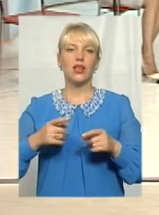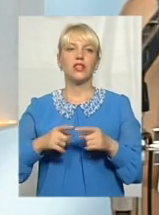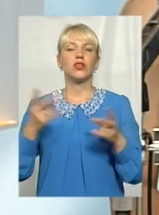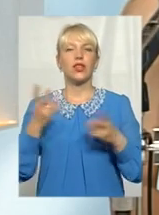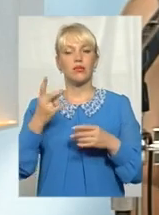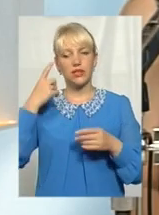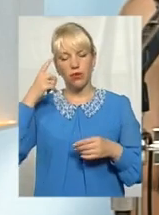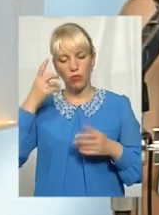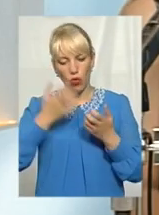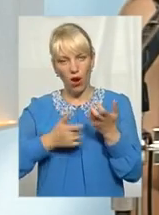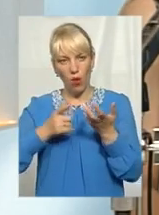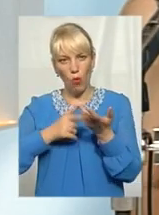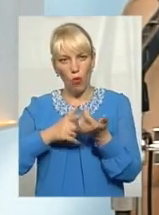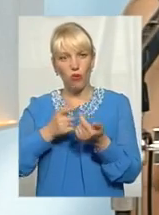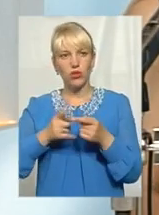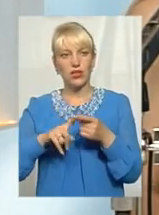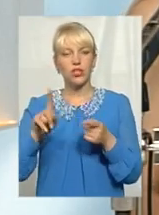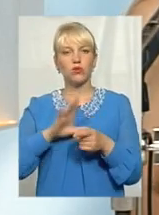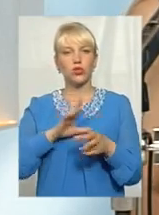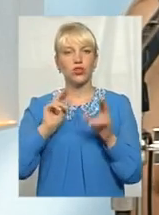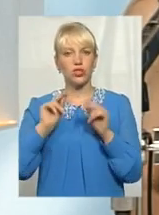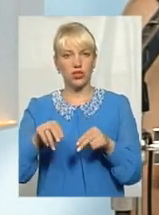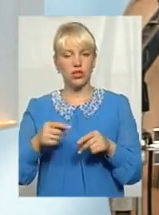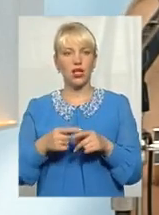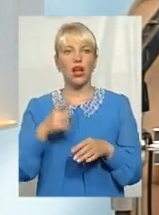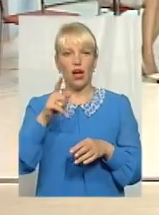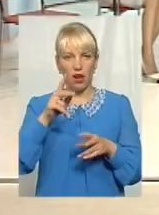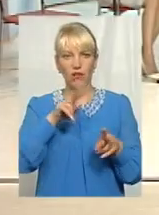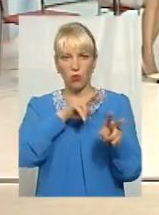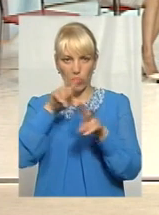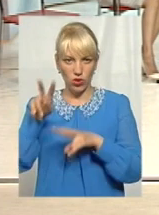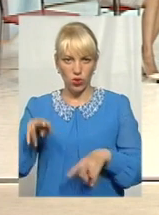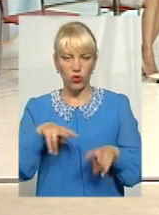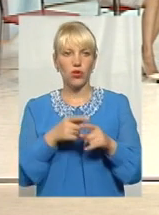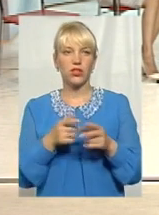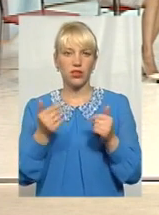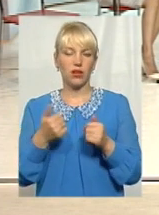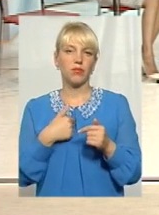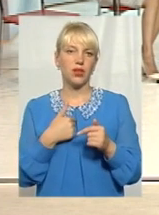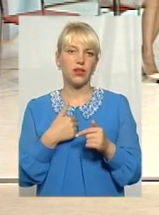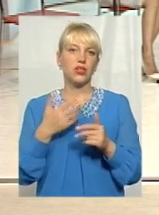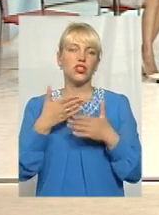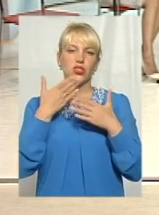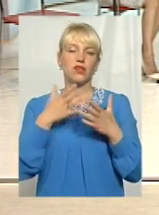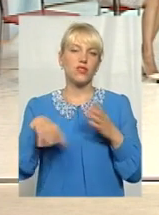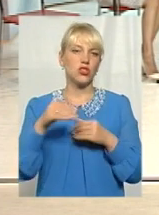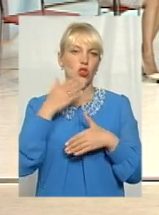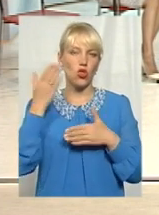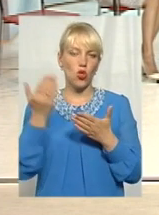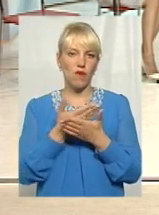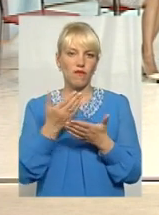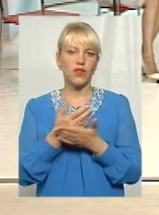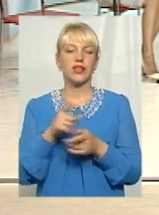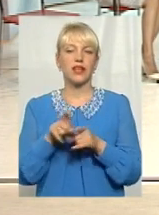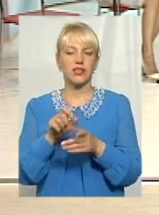чесними і знати, що ту інформацію, ну, тобто все читається. моніторите? Перевіряєте? звичайно. Ми читаємо, всі новини читаємо, так само